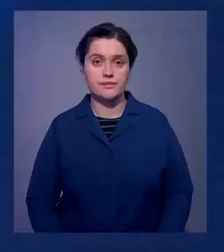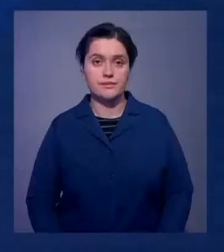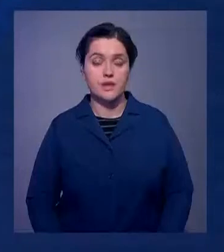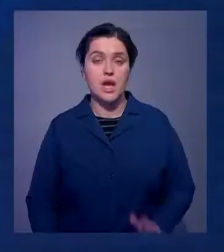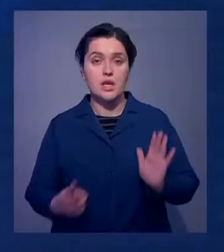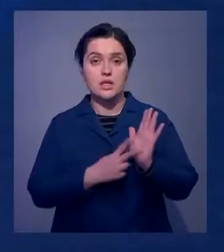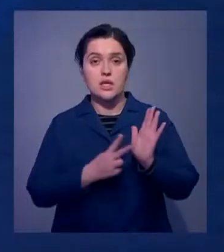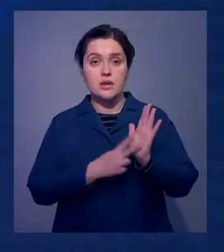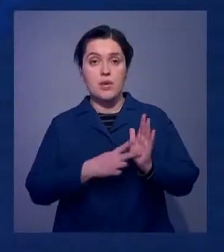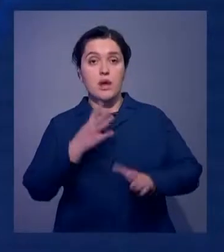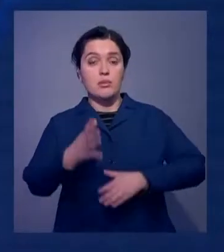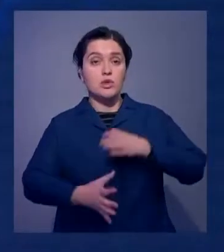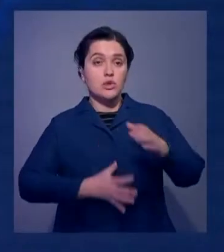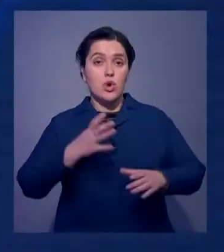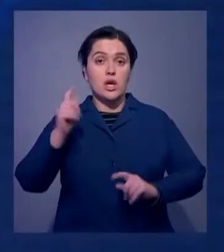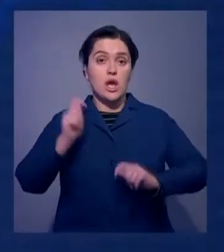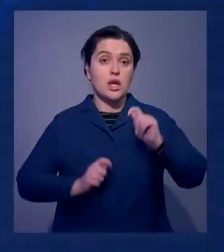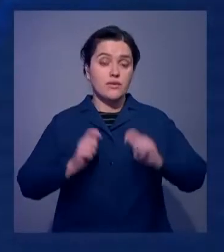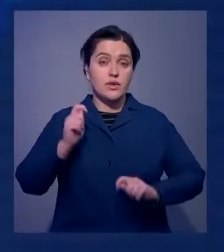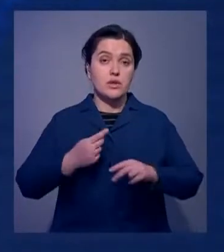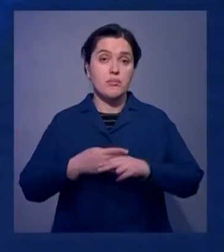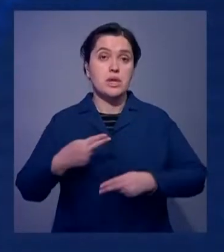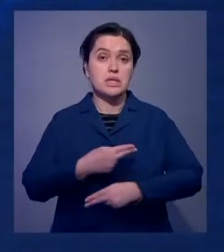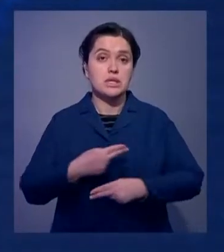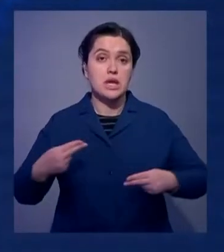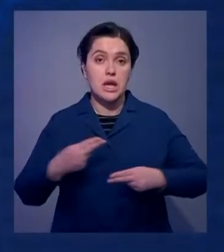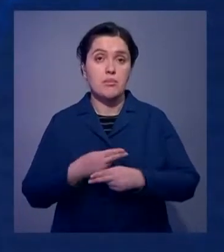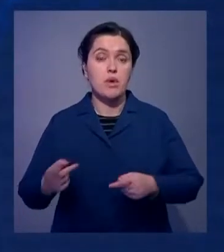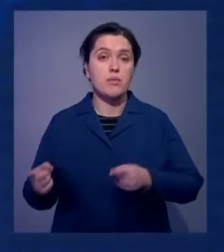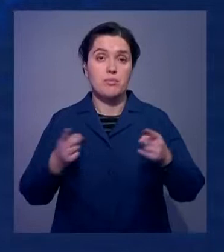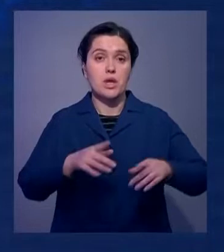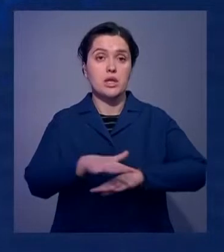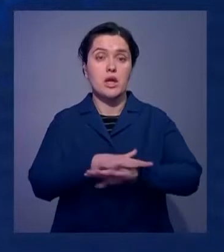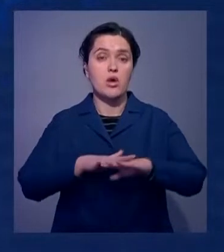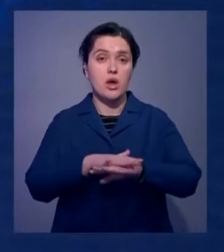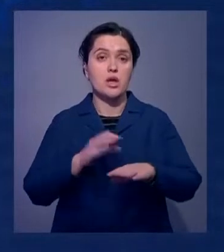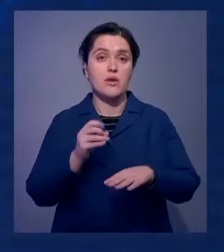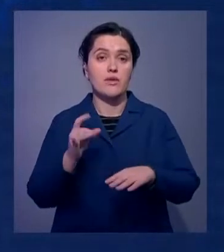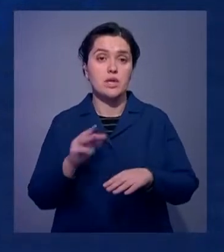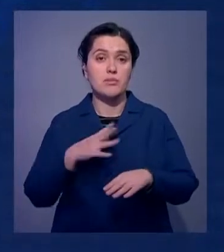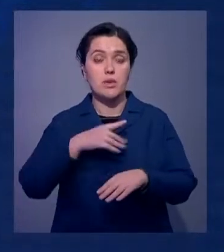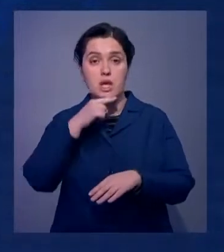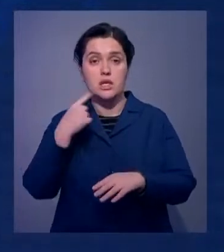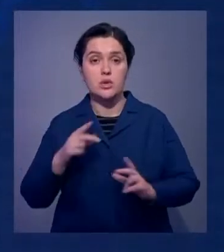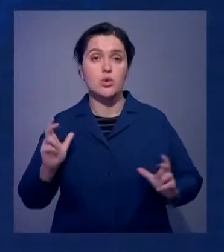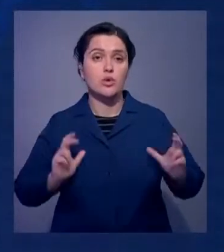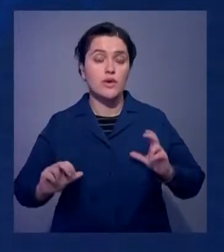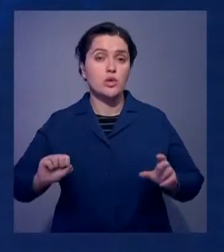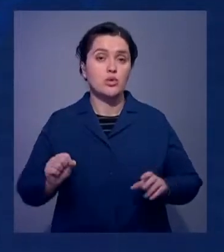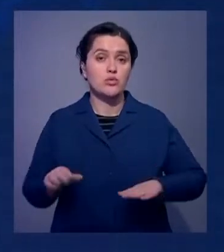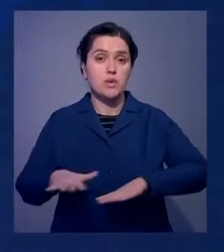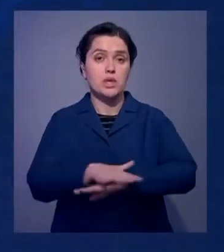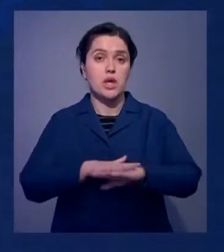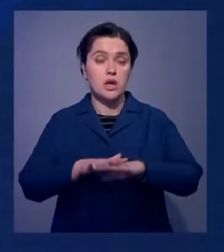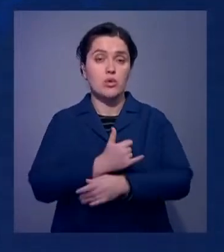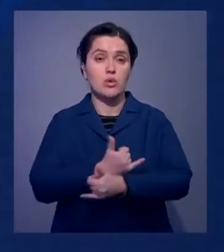Седьмая международная конференция, посвященная теме великого переселения народов в Евразии, прошла в Российском университете дружбы народов.